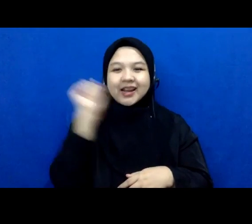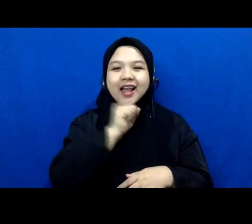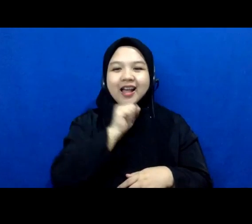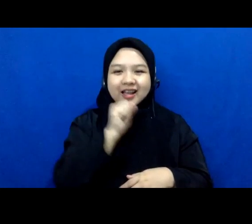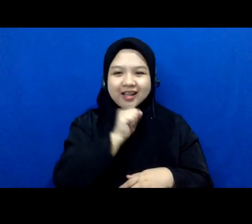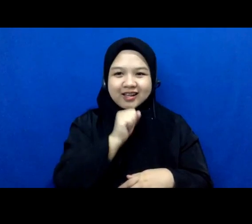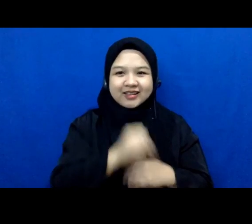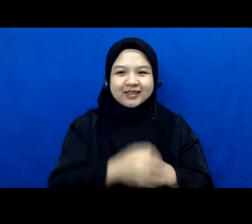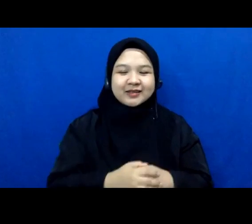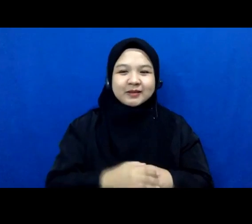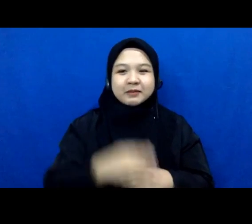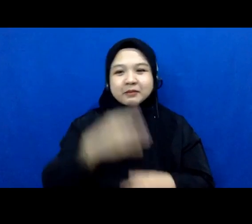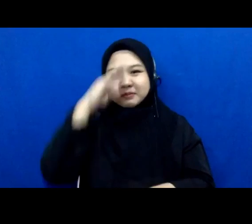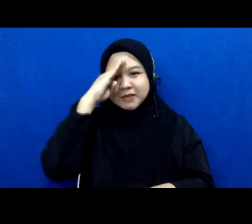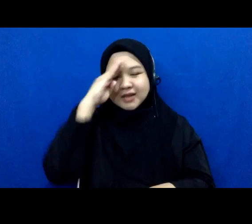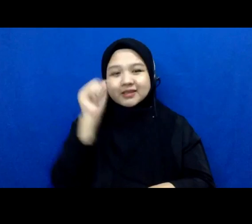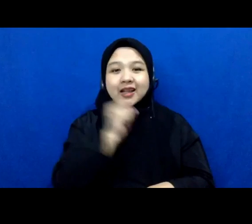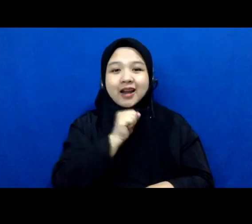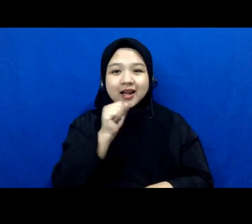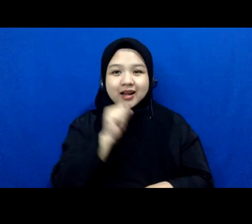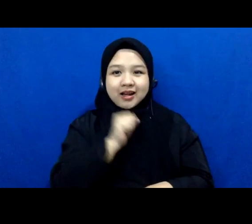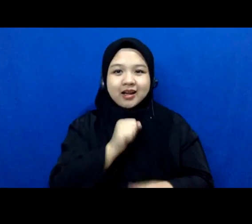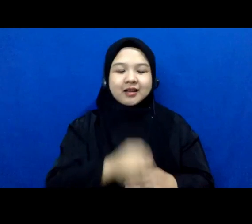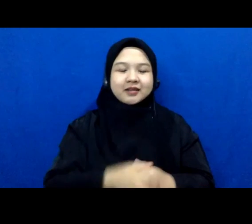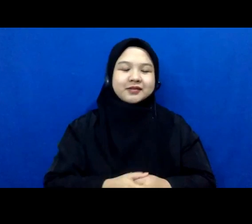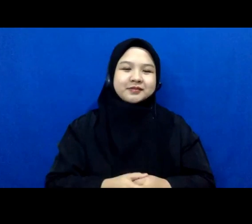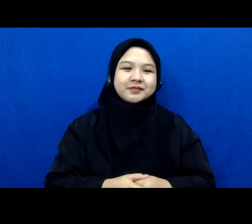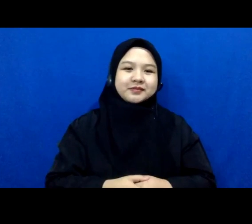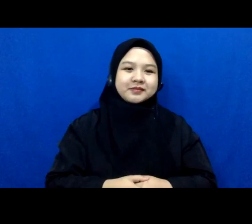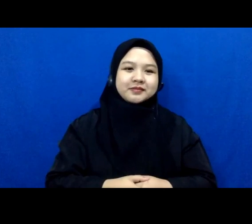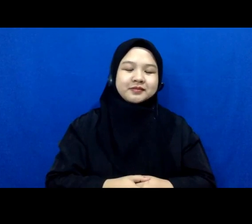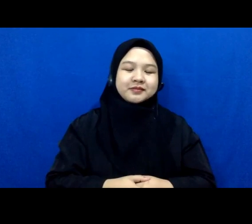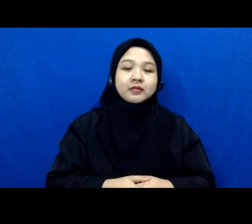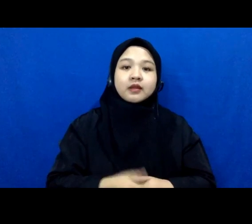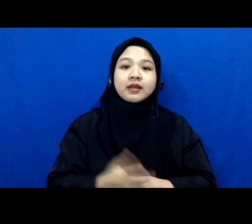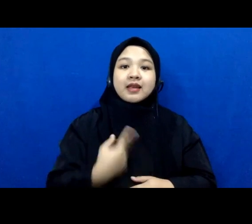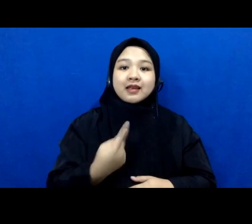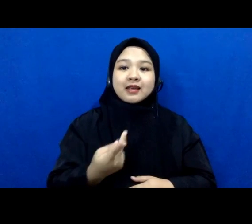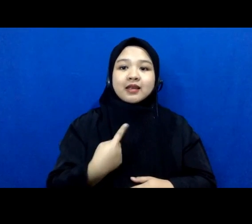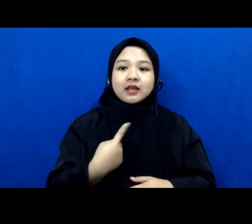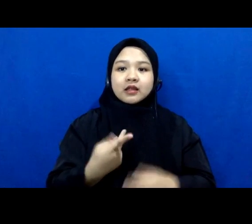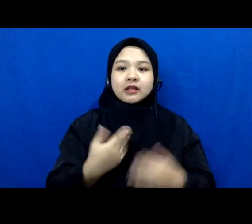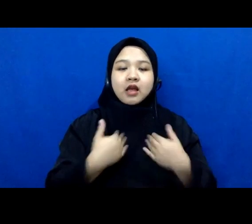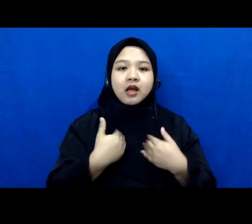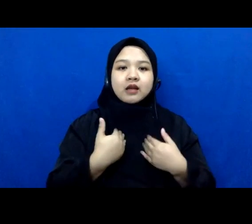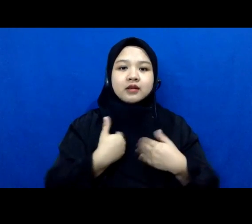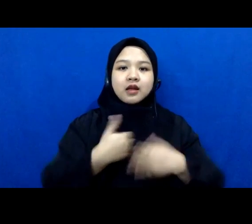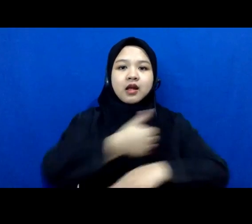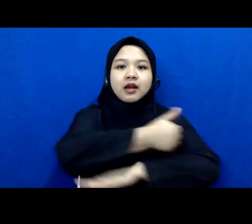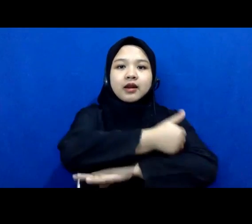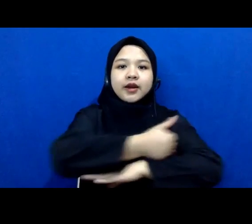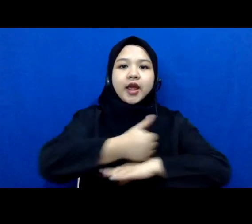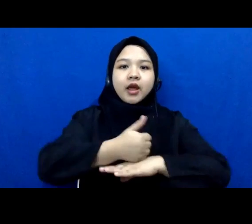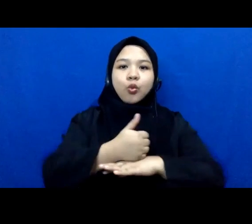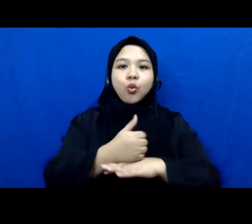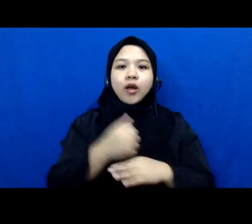Mas Raka ini kita ada ini ya Dewan Pers gitu untuk